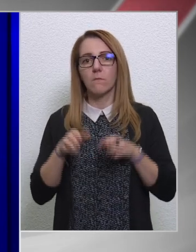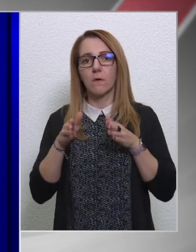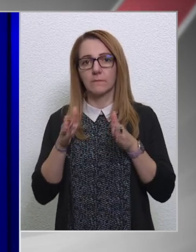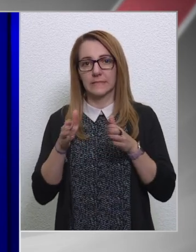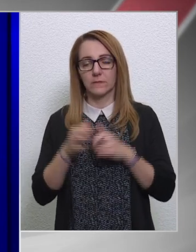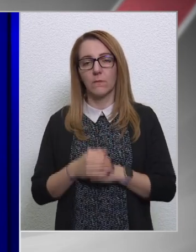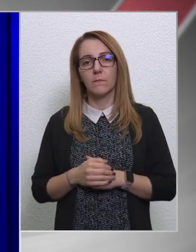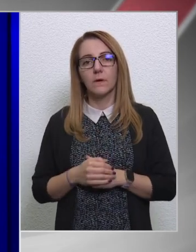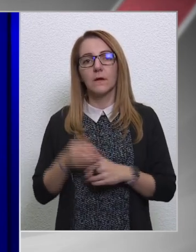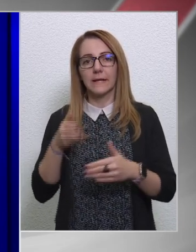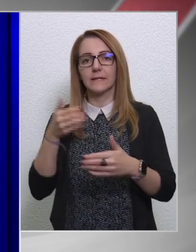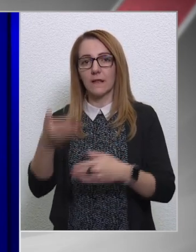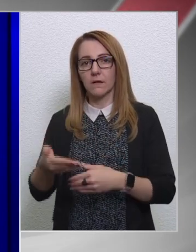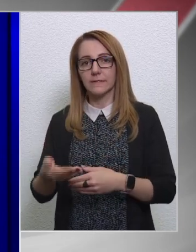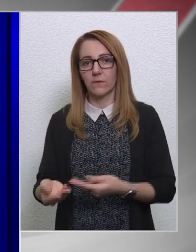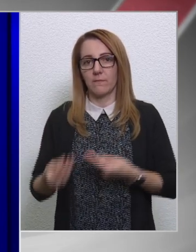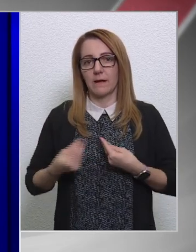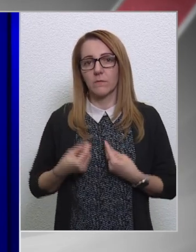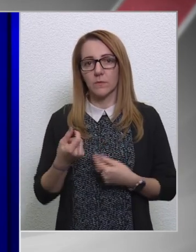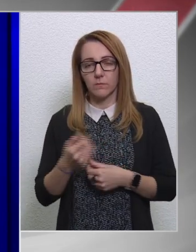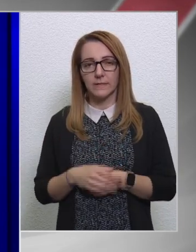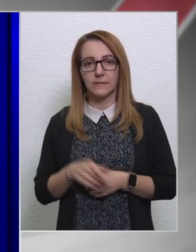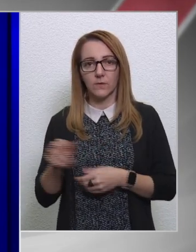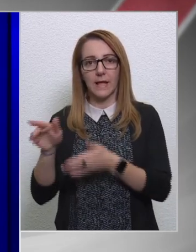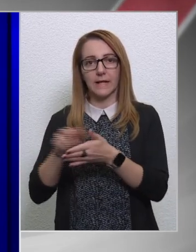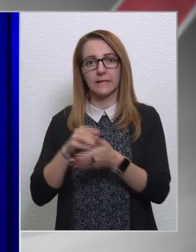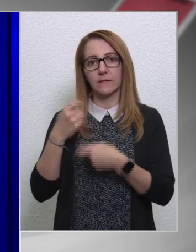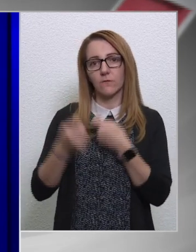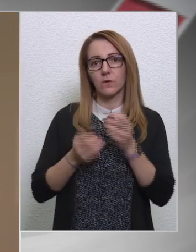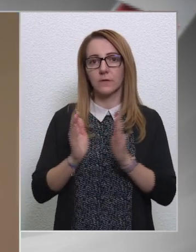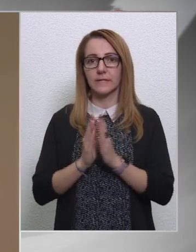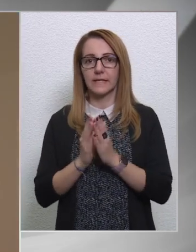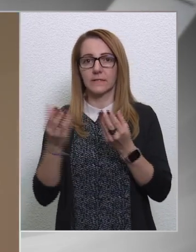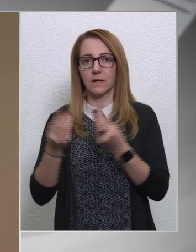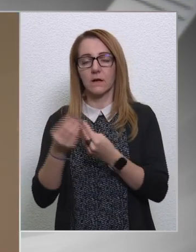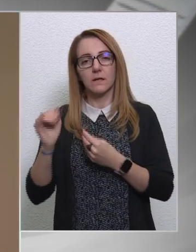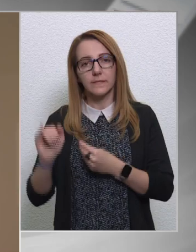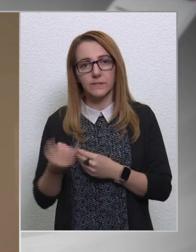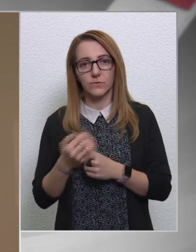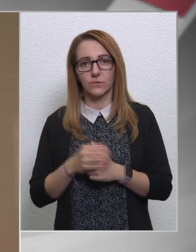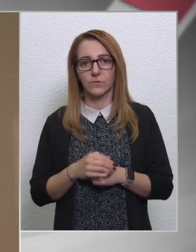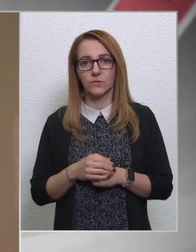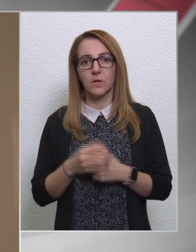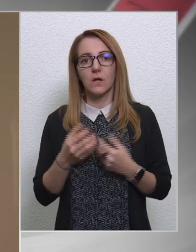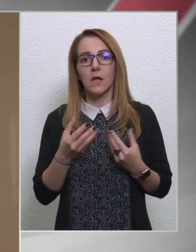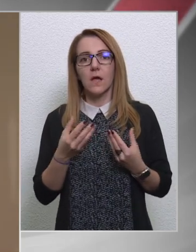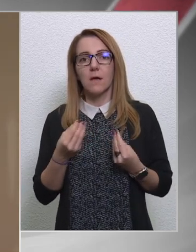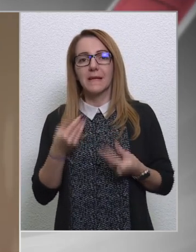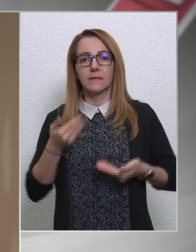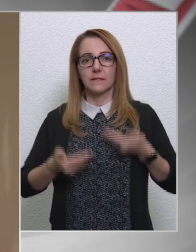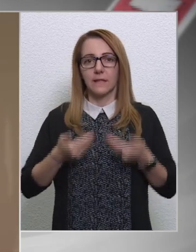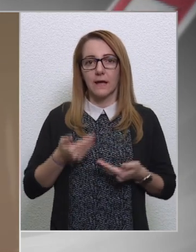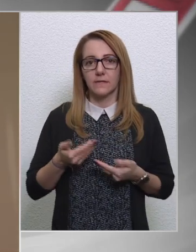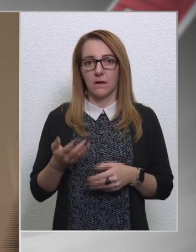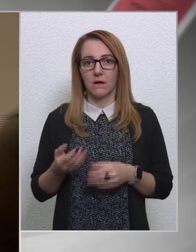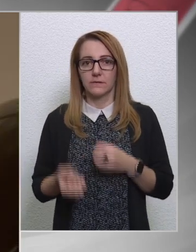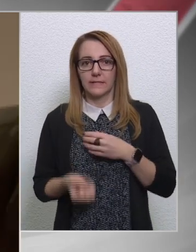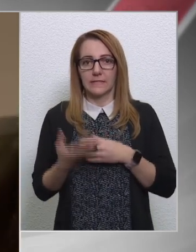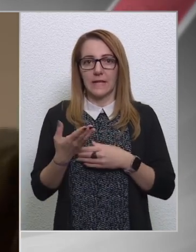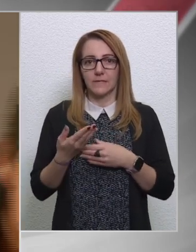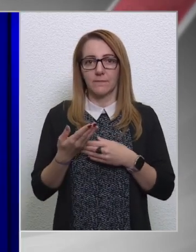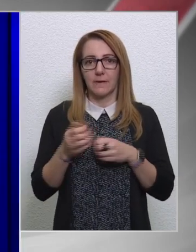egészen odáig, hogy megkapjuk a pénzt. Ön elkezdett foglalkozni az egyházakkal is, miben telt, mennyi tárgyat ez jelent meg a